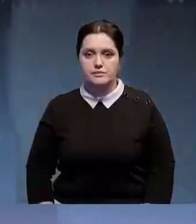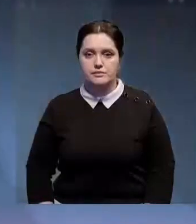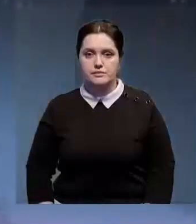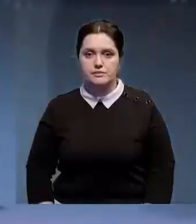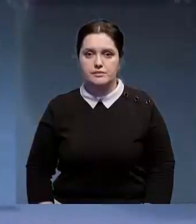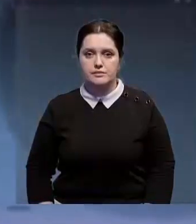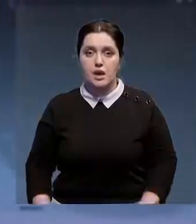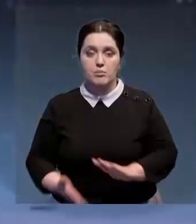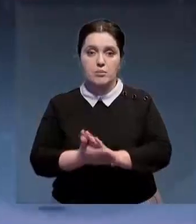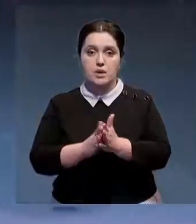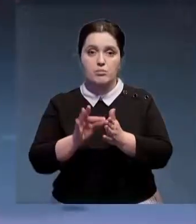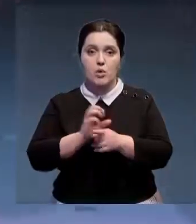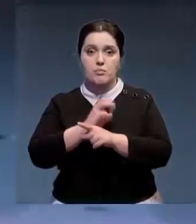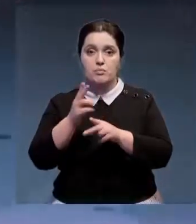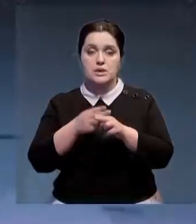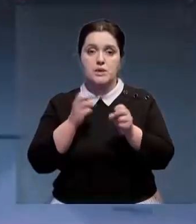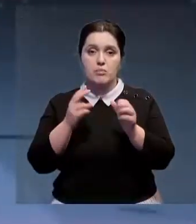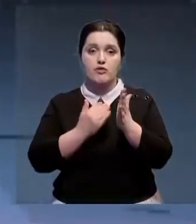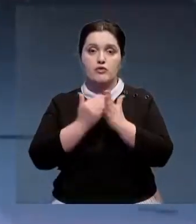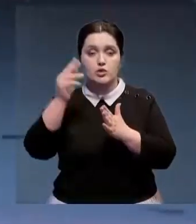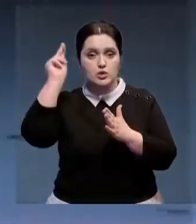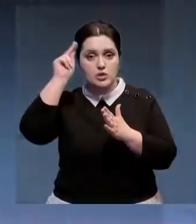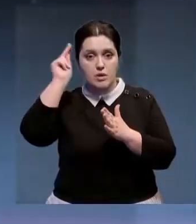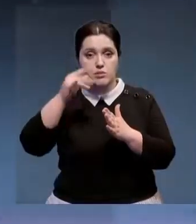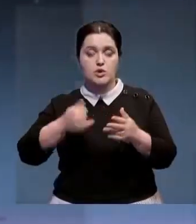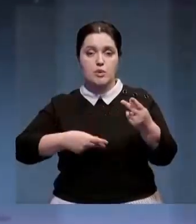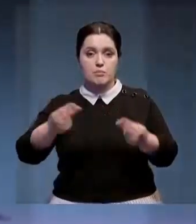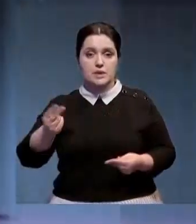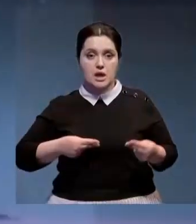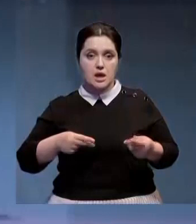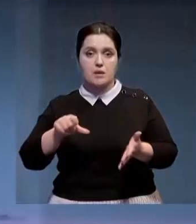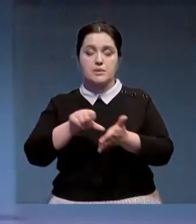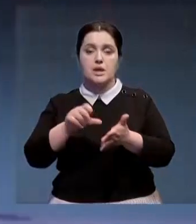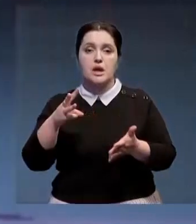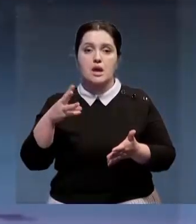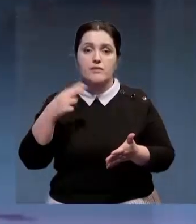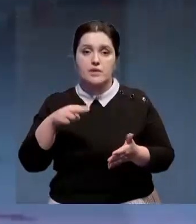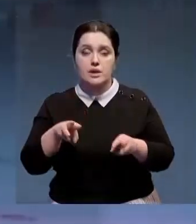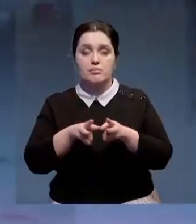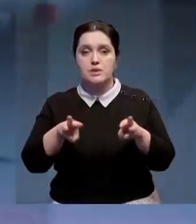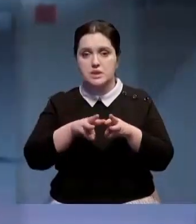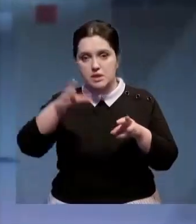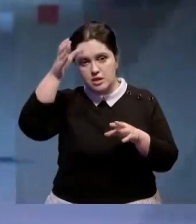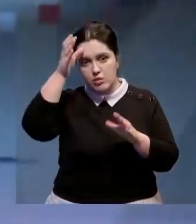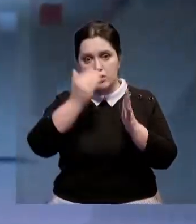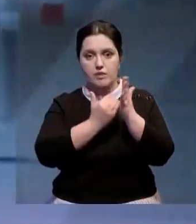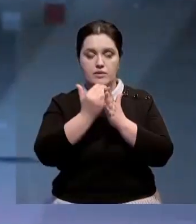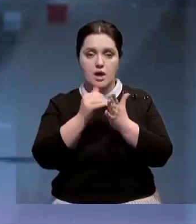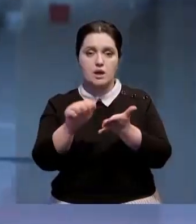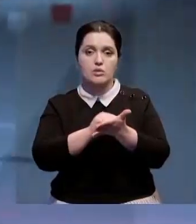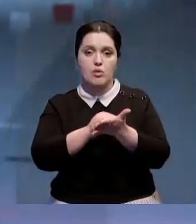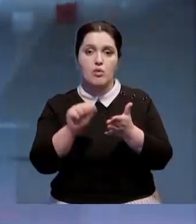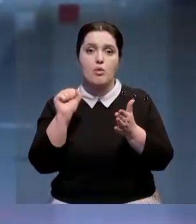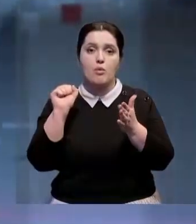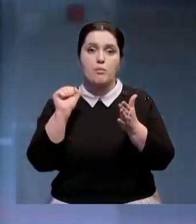Меморандум по обеспечению безопасности в высших учебных заведениях страны подписали сегодня представители МВД и Министерства науки и высшего